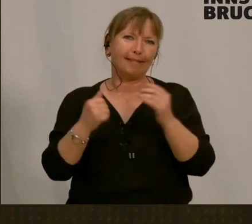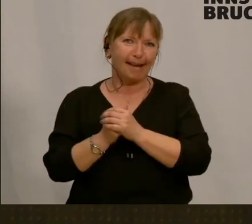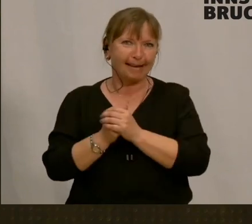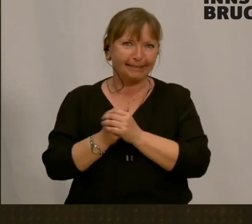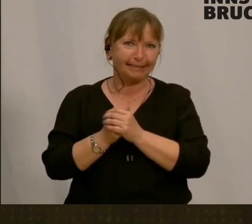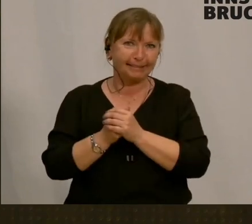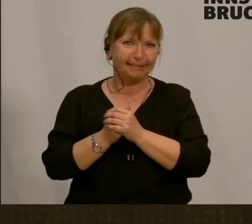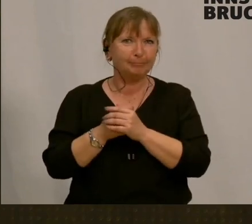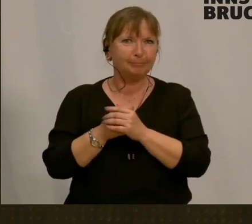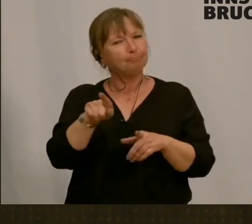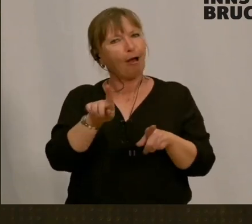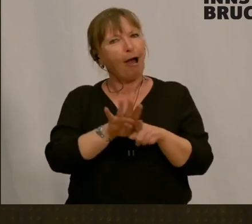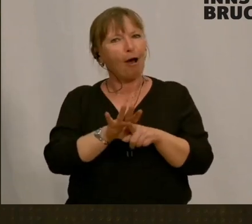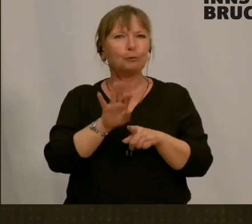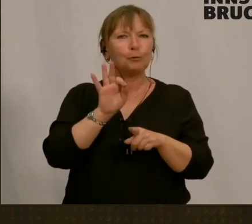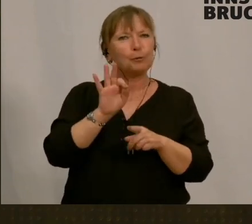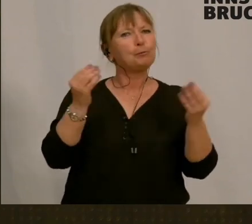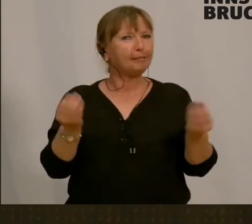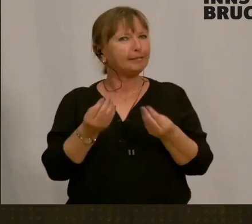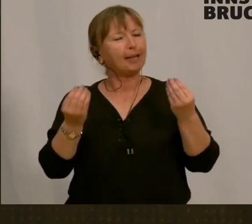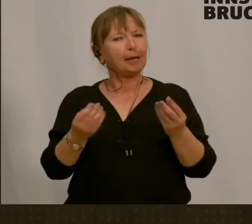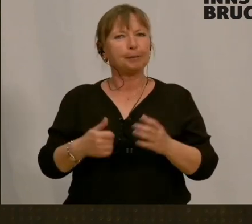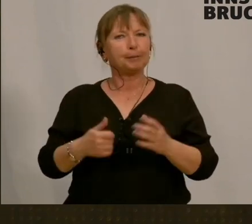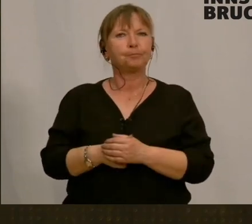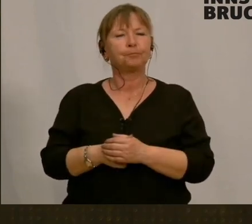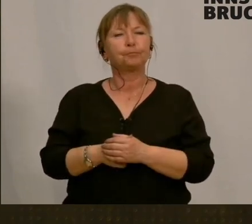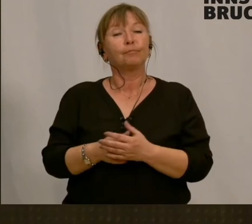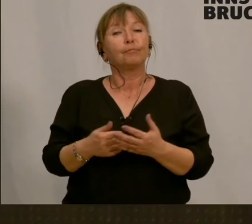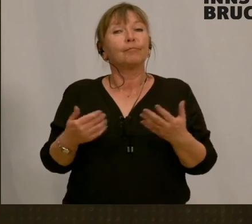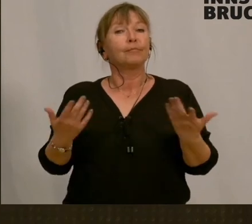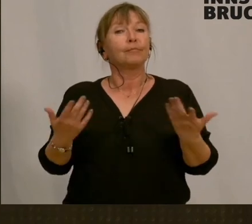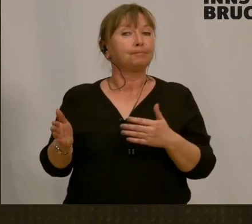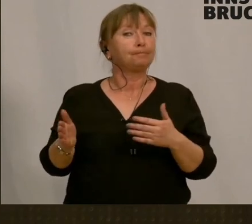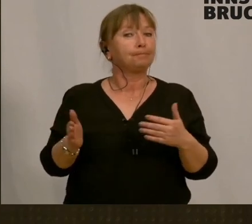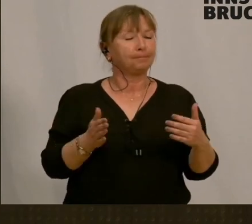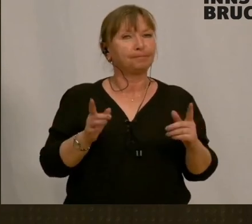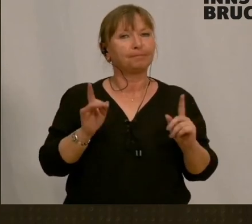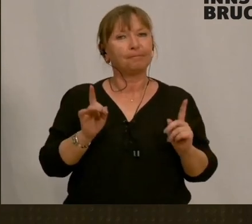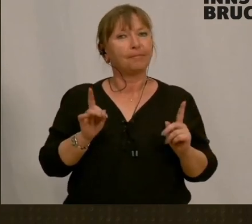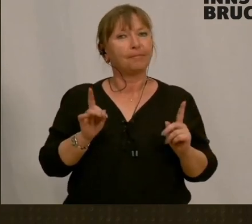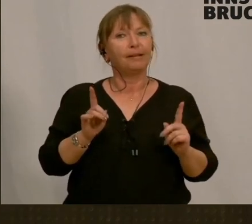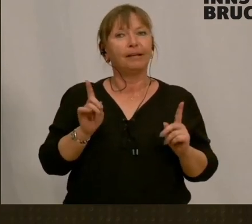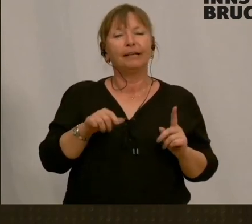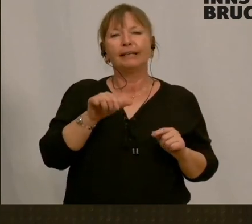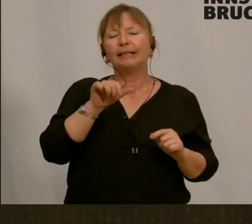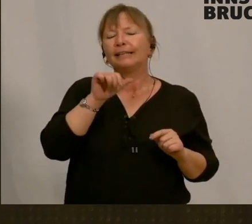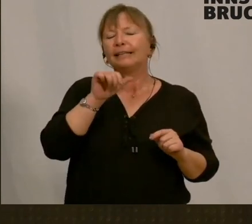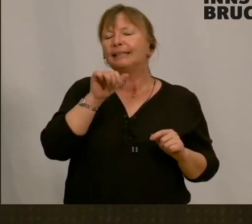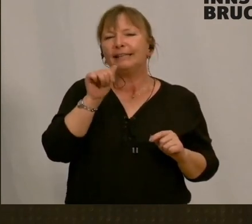gute Sache. So. Dann geht es nicht, ob deine